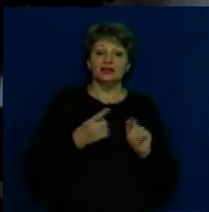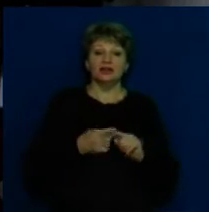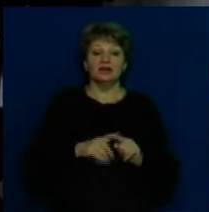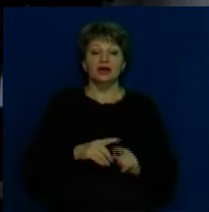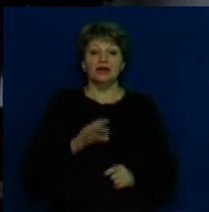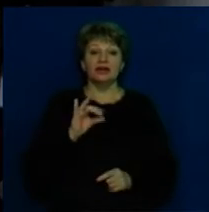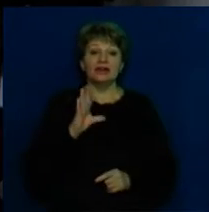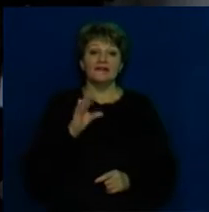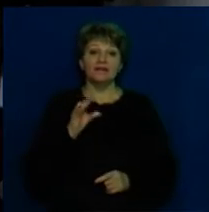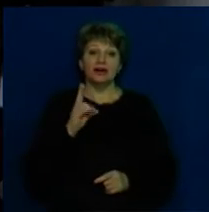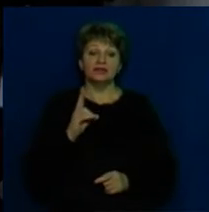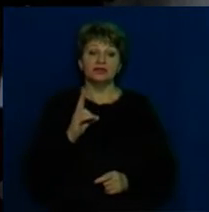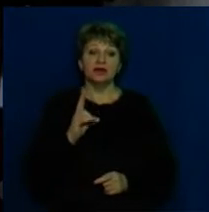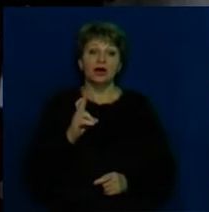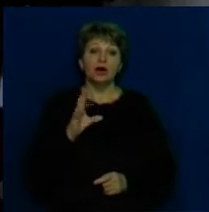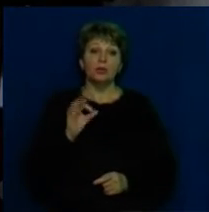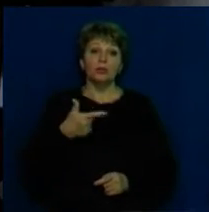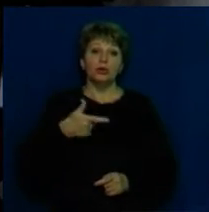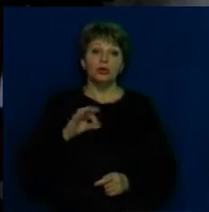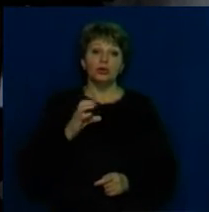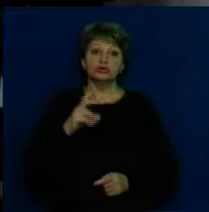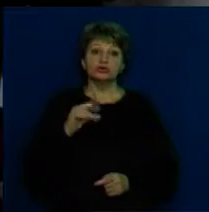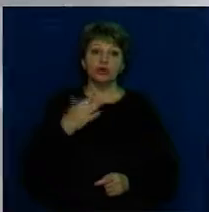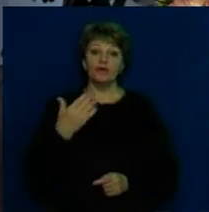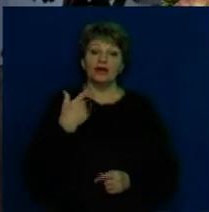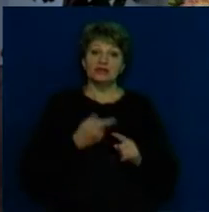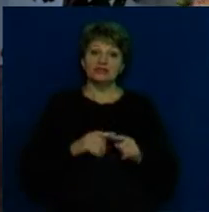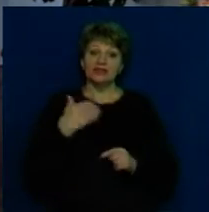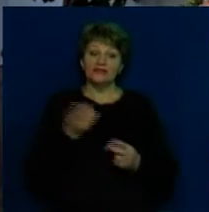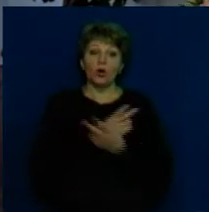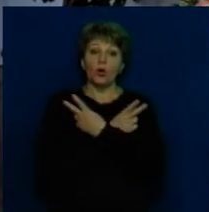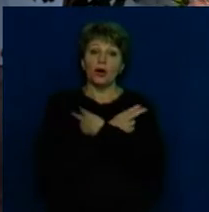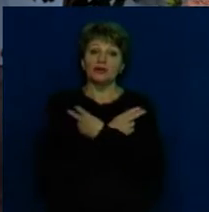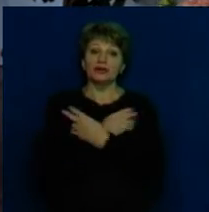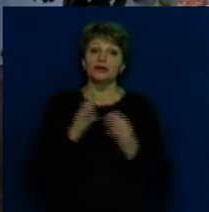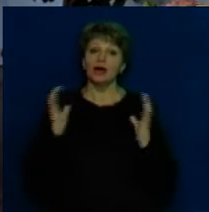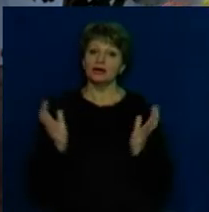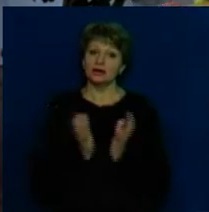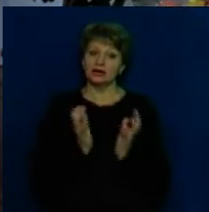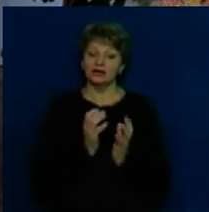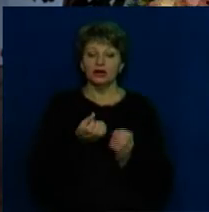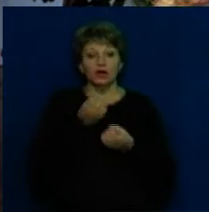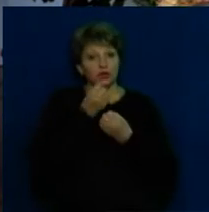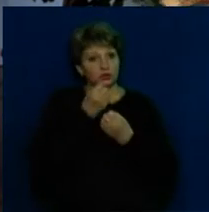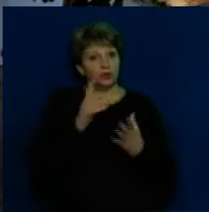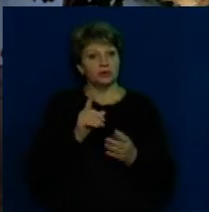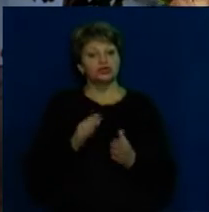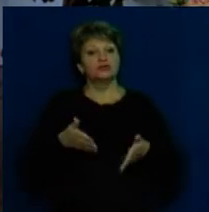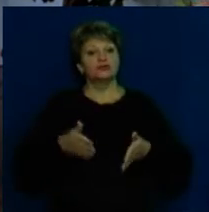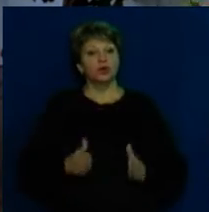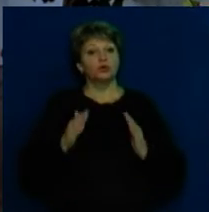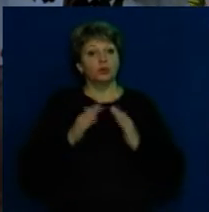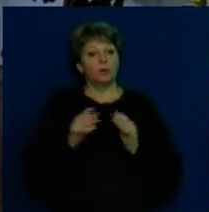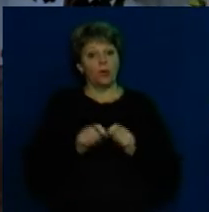І назвали честь ангела-хранителя. Це дуже добре, що в полових будинках